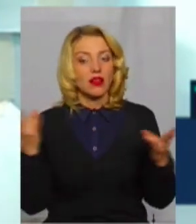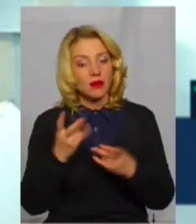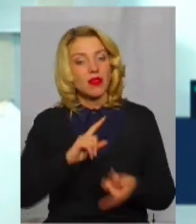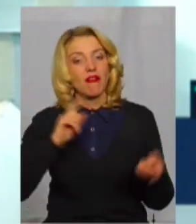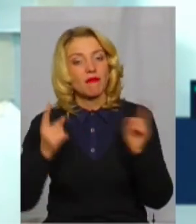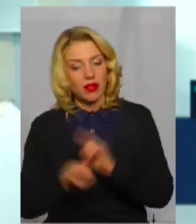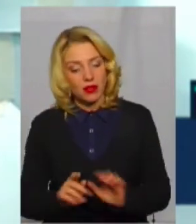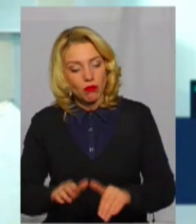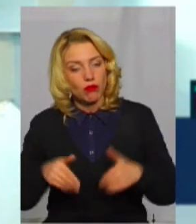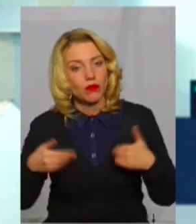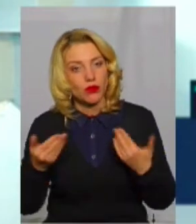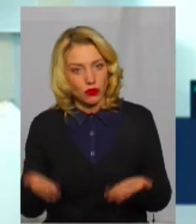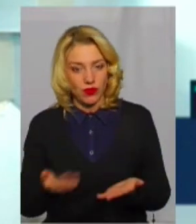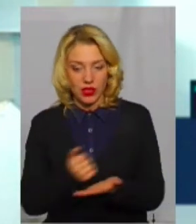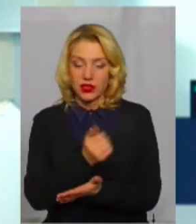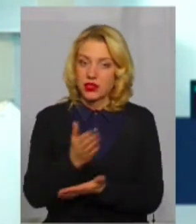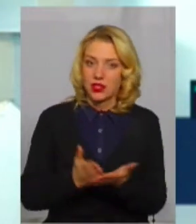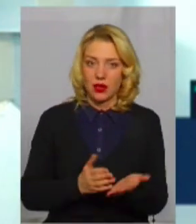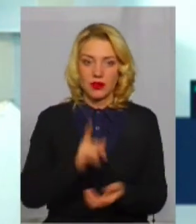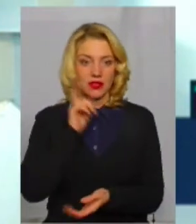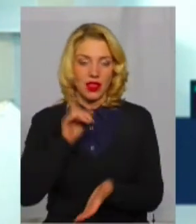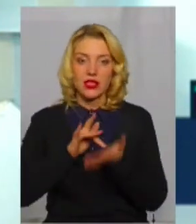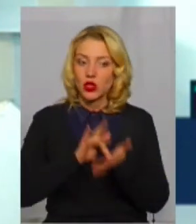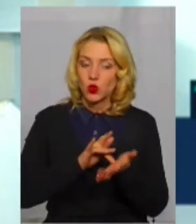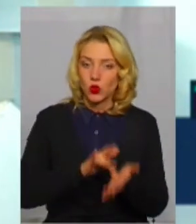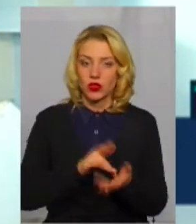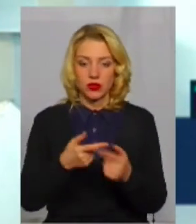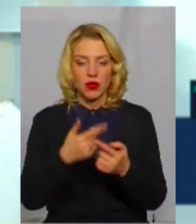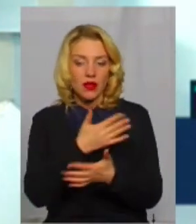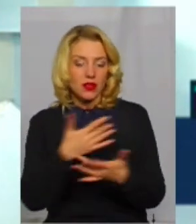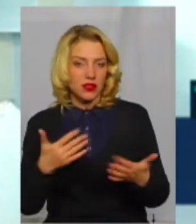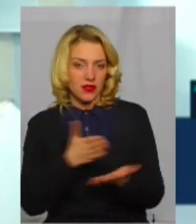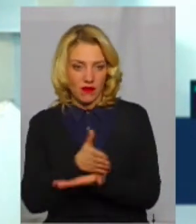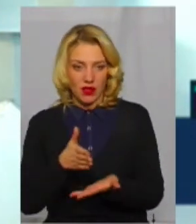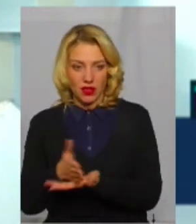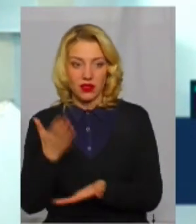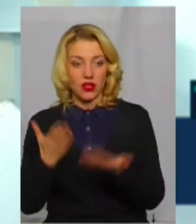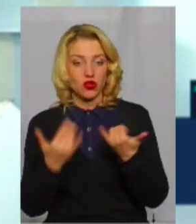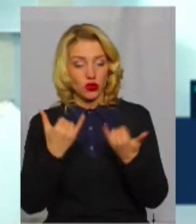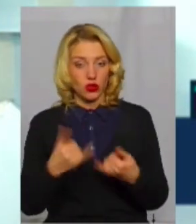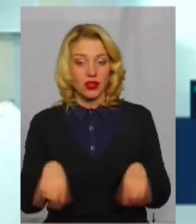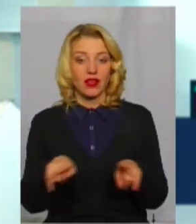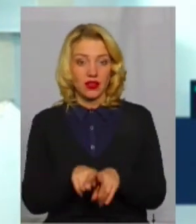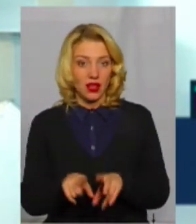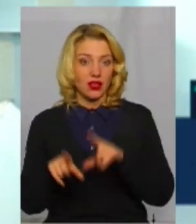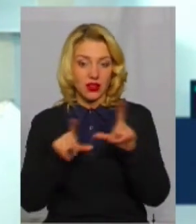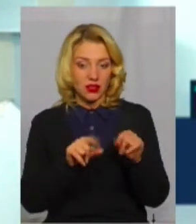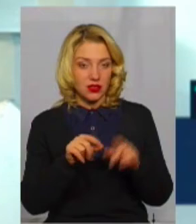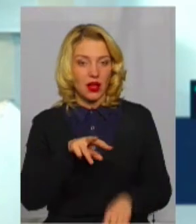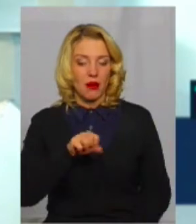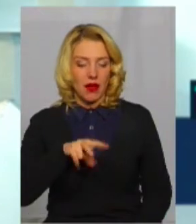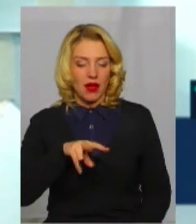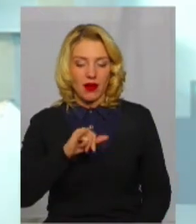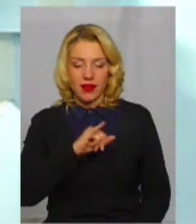пропонувати, пропонувати сервіс, зелений туризм, різні варіанти. Якщо сьогодні і так люди їздять в Маліївці, і